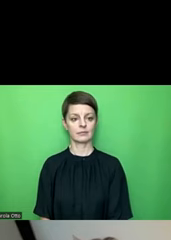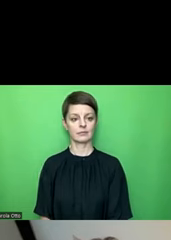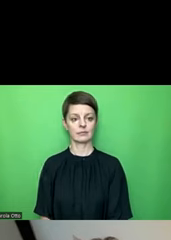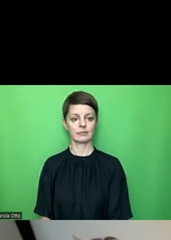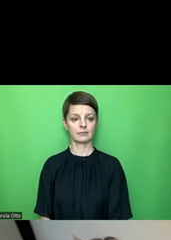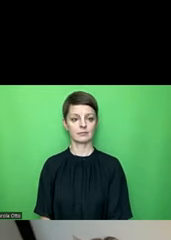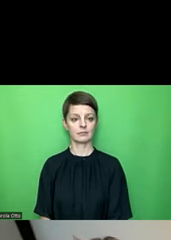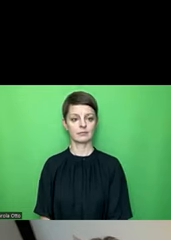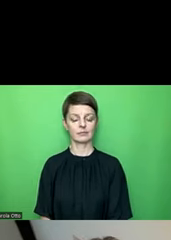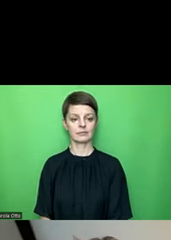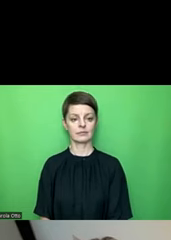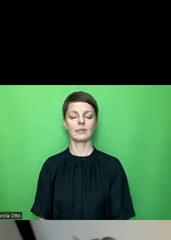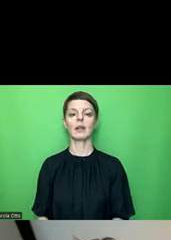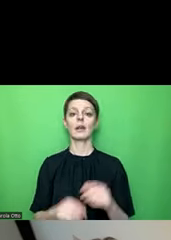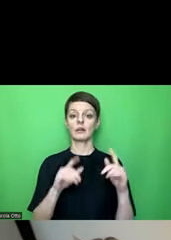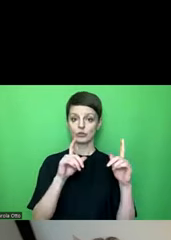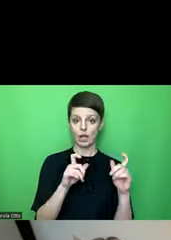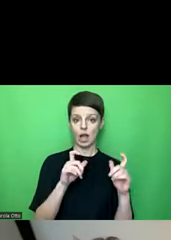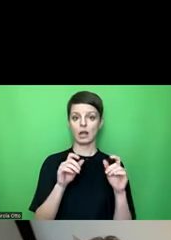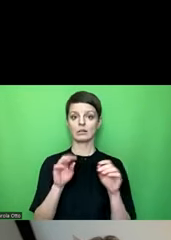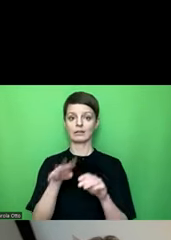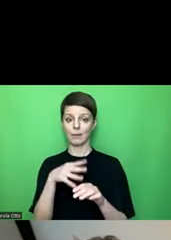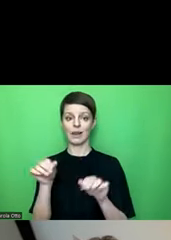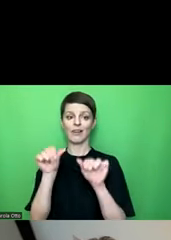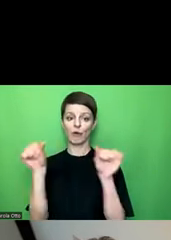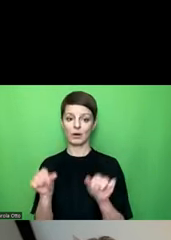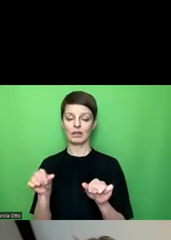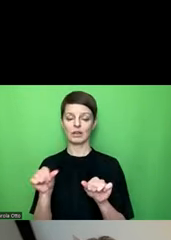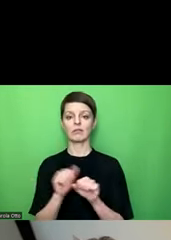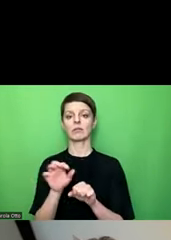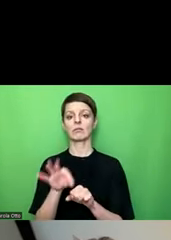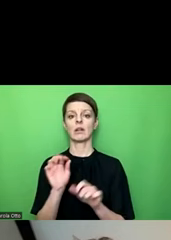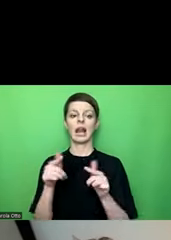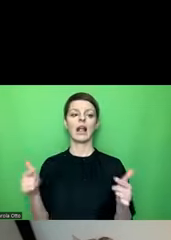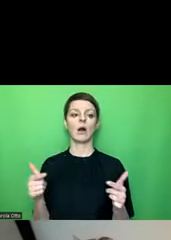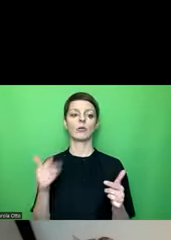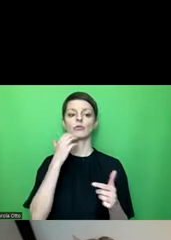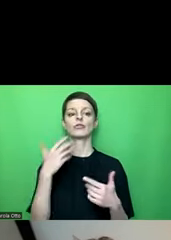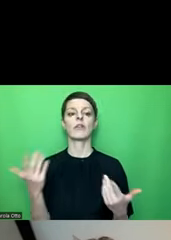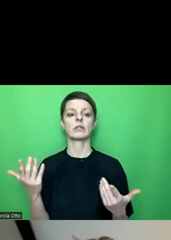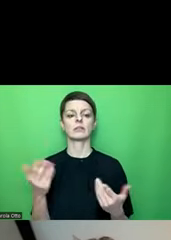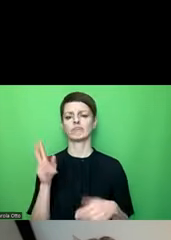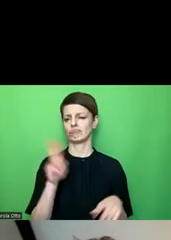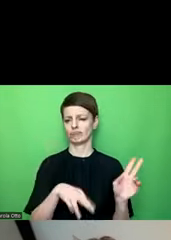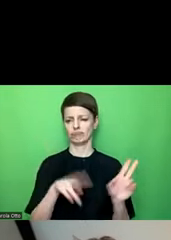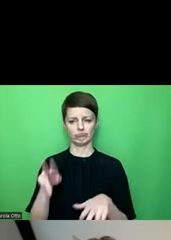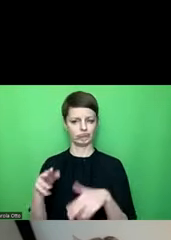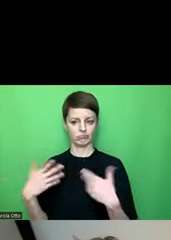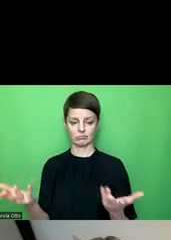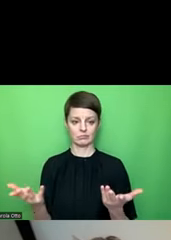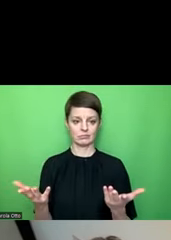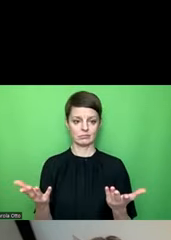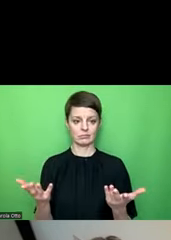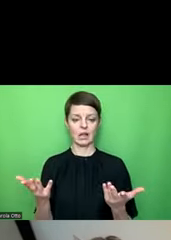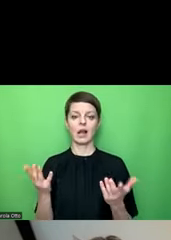und kann mir dann raussuchen, was für ein Layout ich haben möchte. Und da gibt es jetzt ganz verschiedene Dinge, ich kann zum